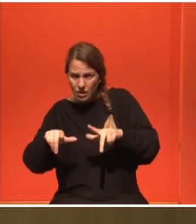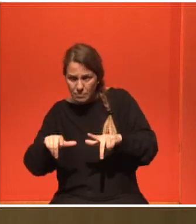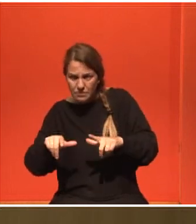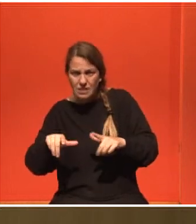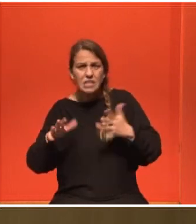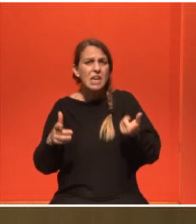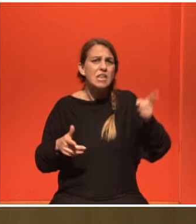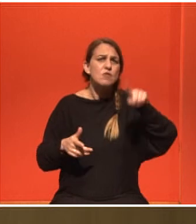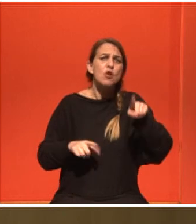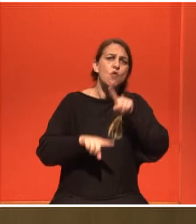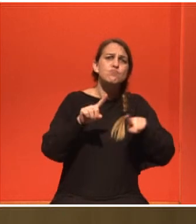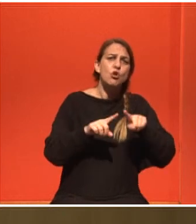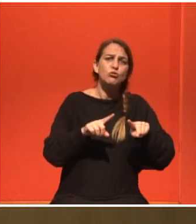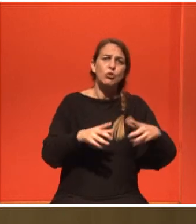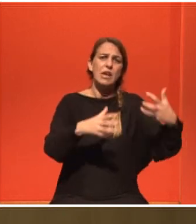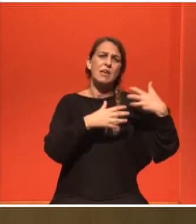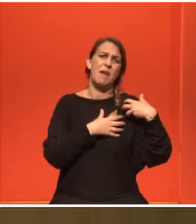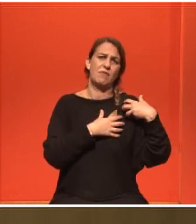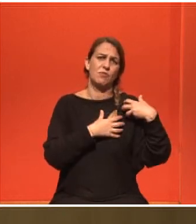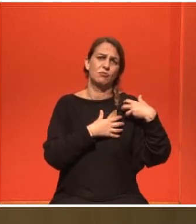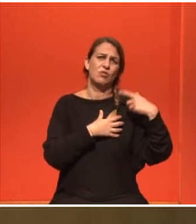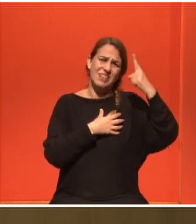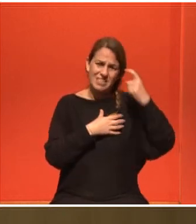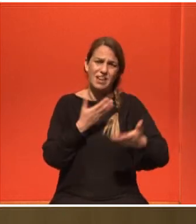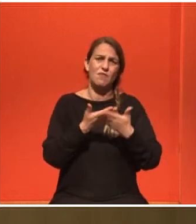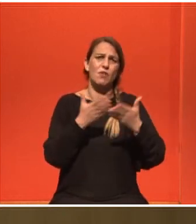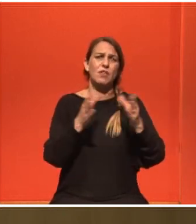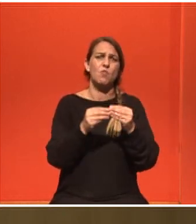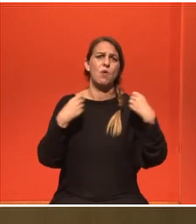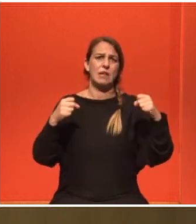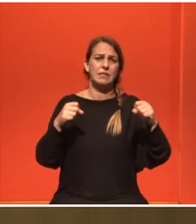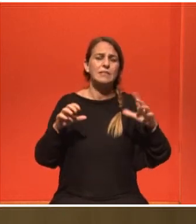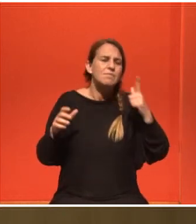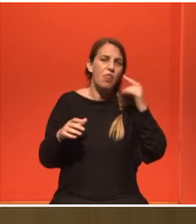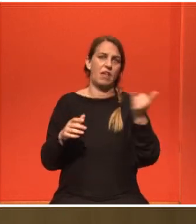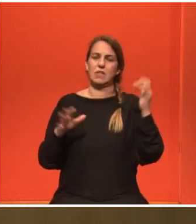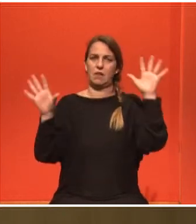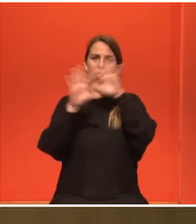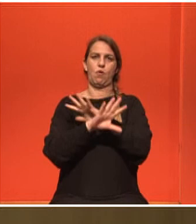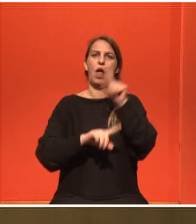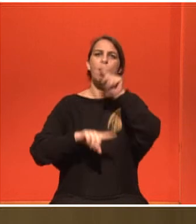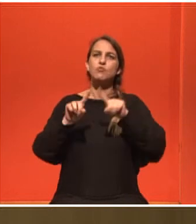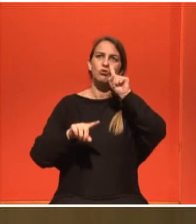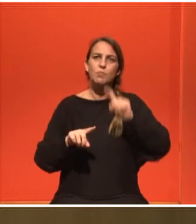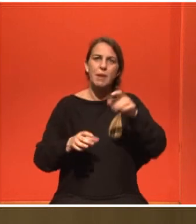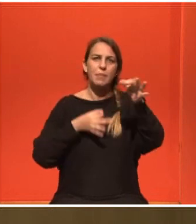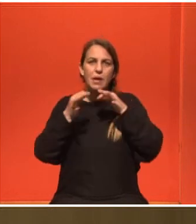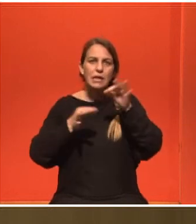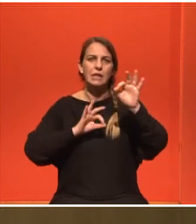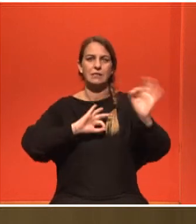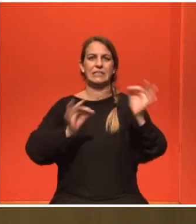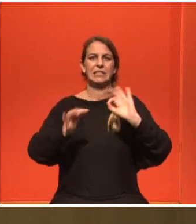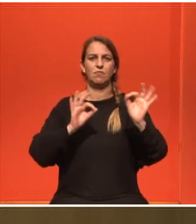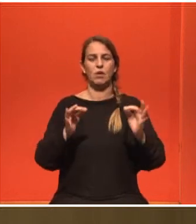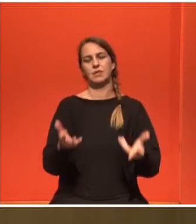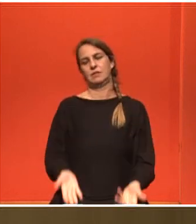τον εξειδικευμένο σε ογκολογικά περιστατικά ή κάτι δεν κατάλαβα καλά. Ευχαριστώ πολύ. Νομίζω είναι η συνεργασία όλων. Το είπε